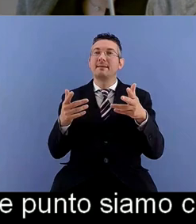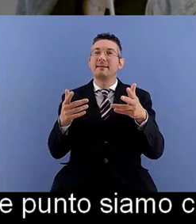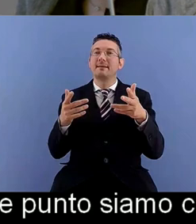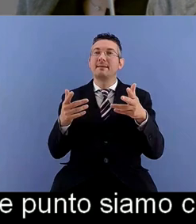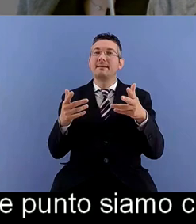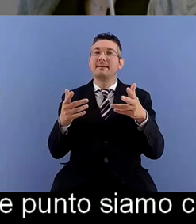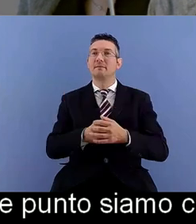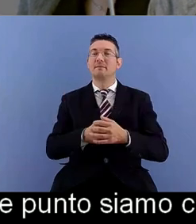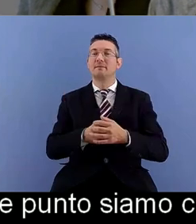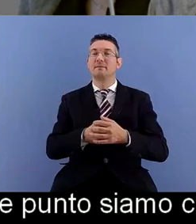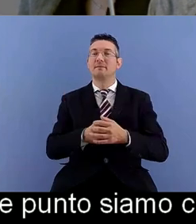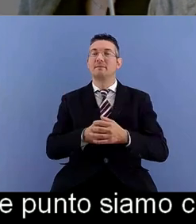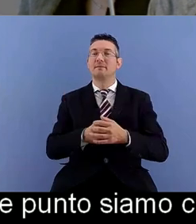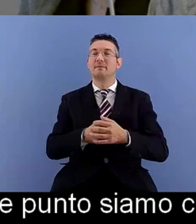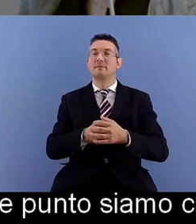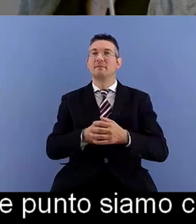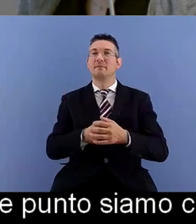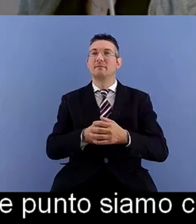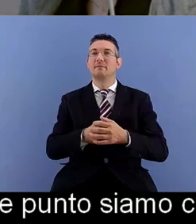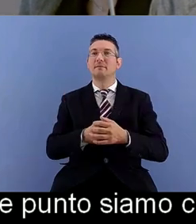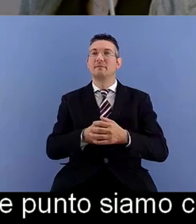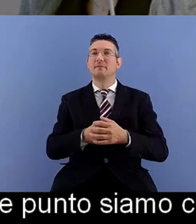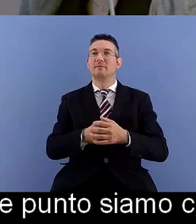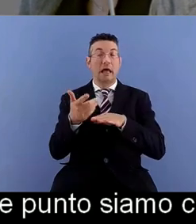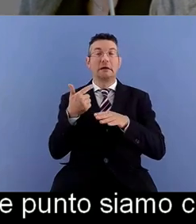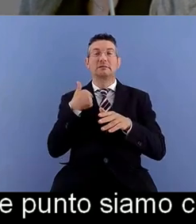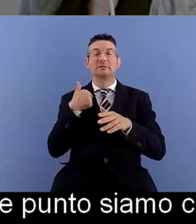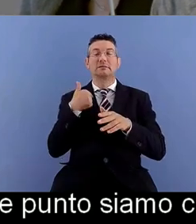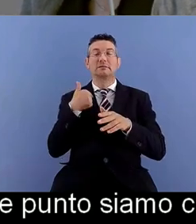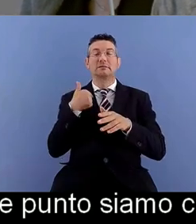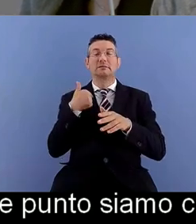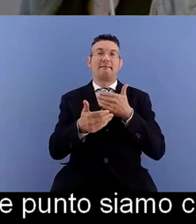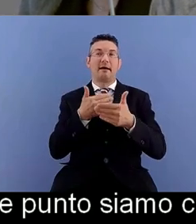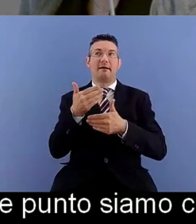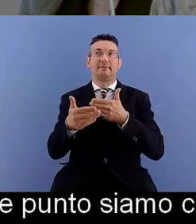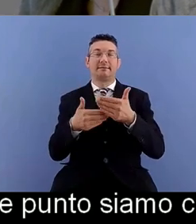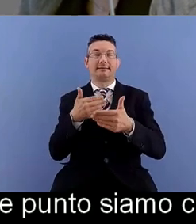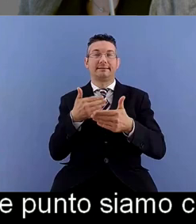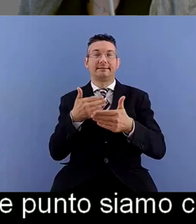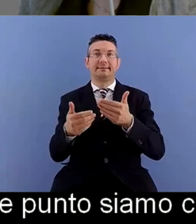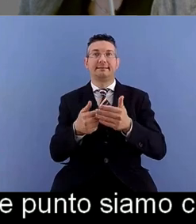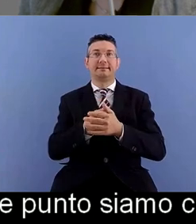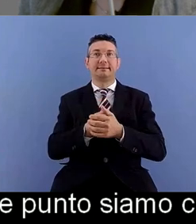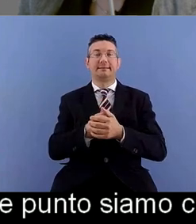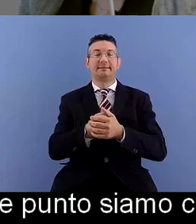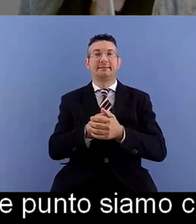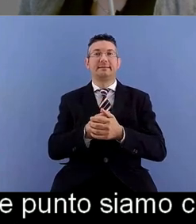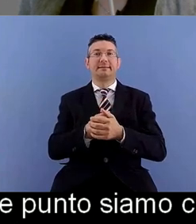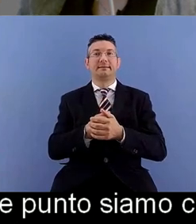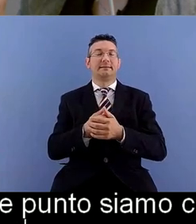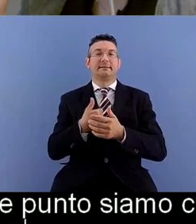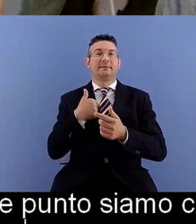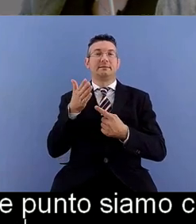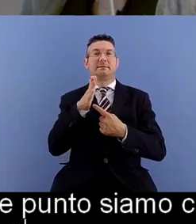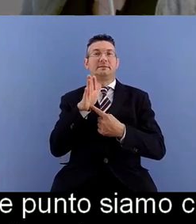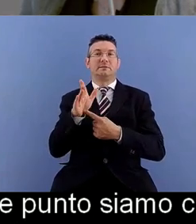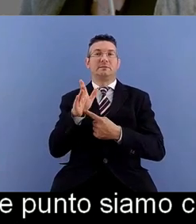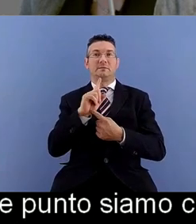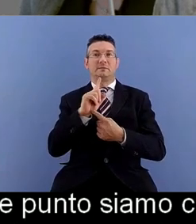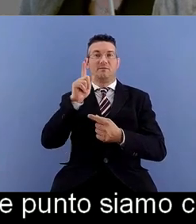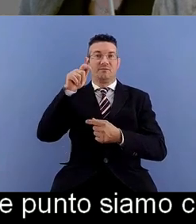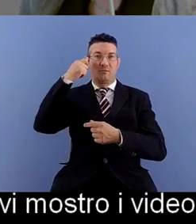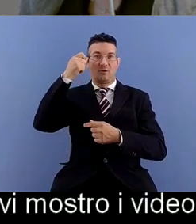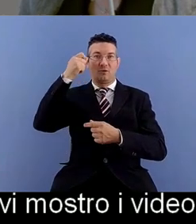quindi se siamo in ritardo io vado avanti non vi mostro i video perché comunque li